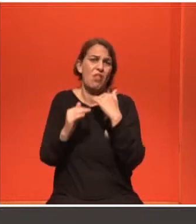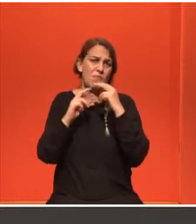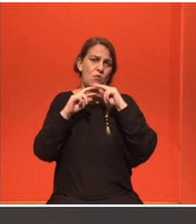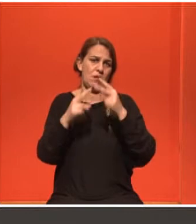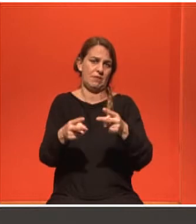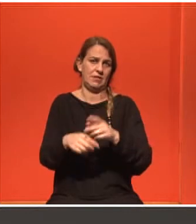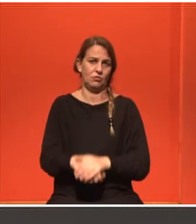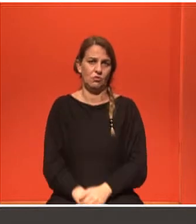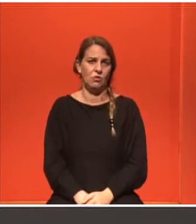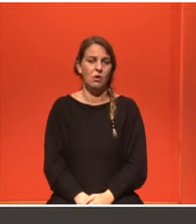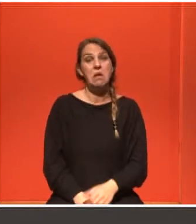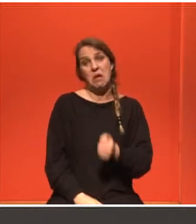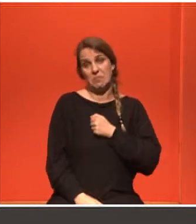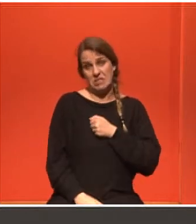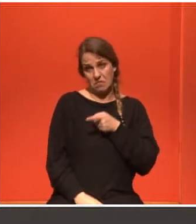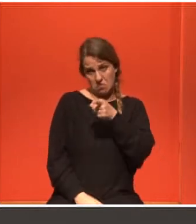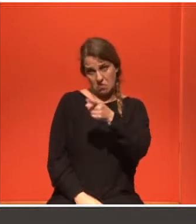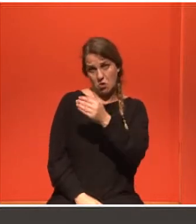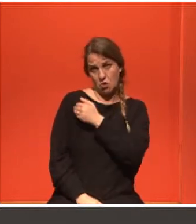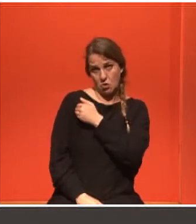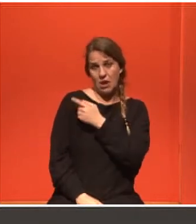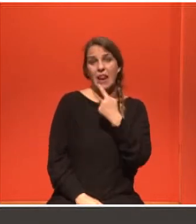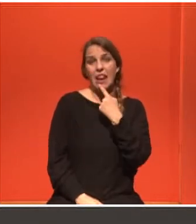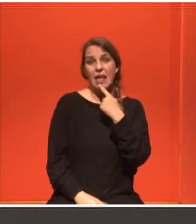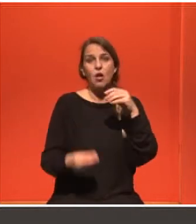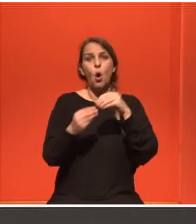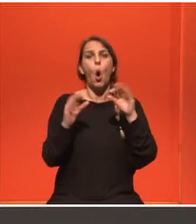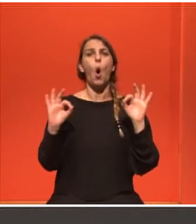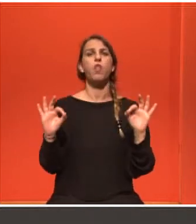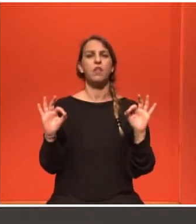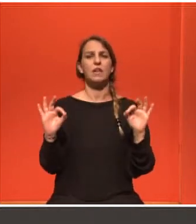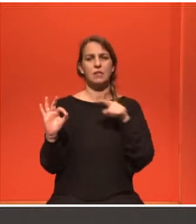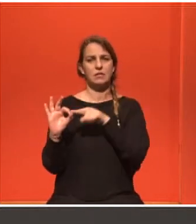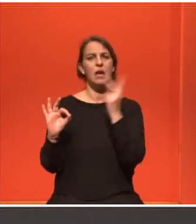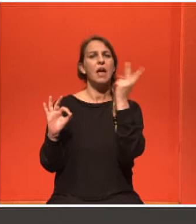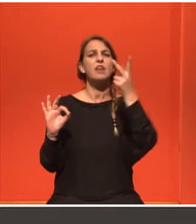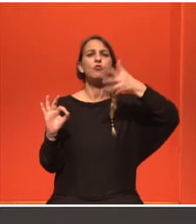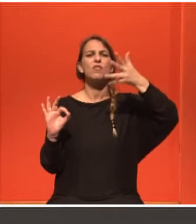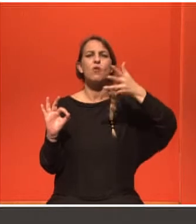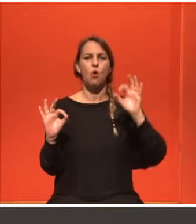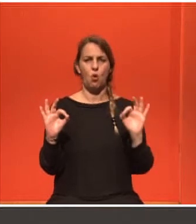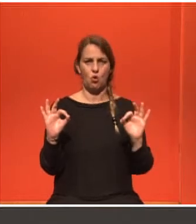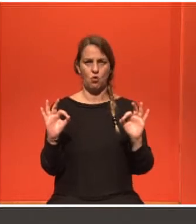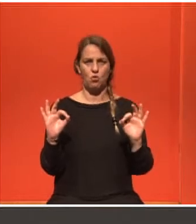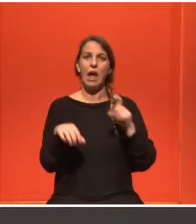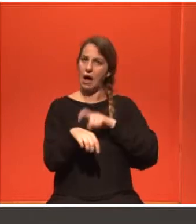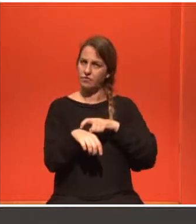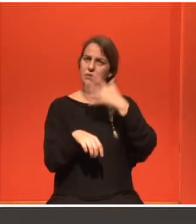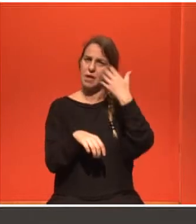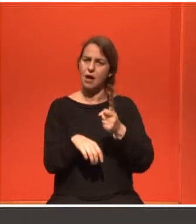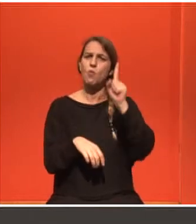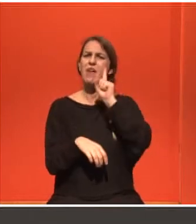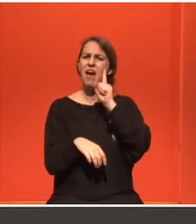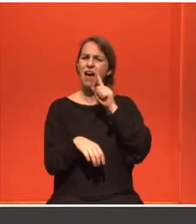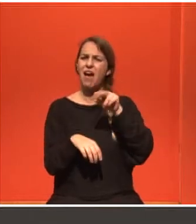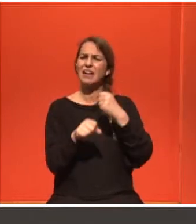ερώτηση έγινε με αφορμή... Καρκίνο οθικών, 22 χρονών. Έχουμε και μια συνάδελφος που είναι τώρα στην Αγγλία, ξέρω εγώ,